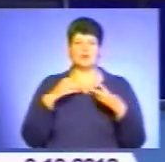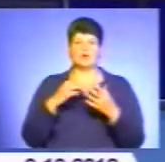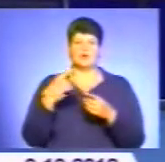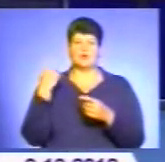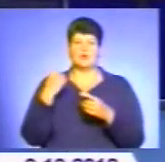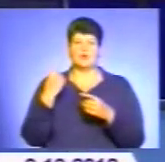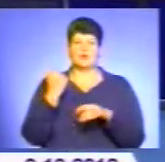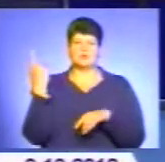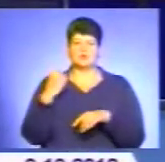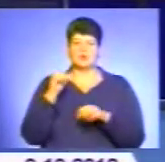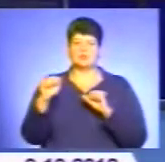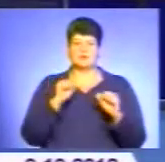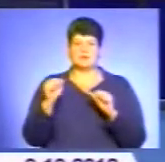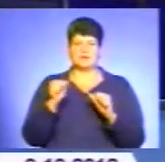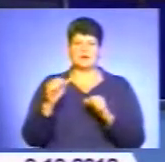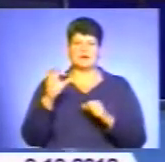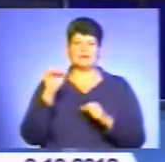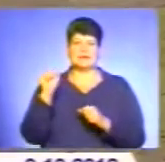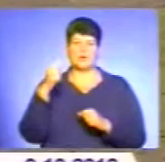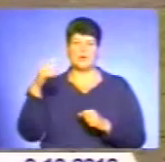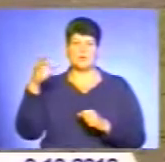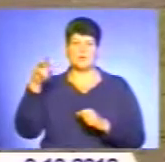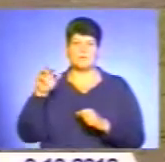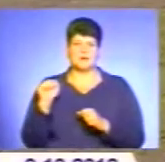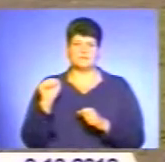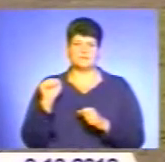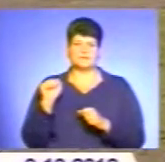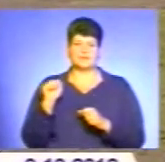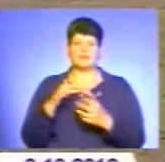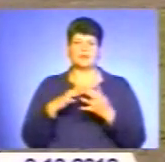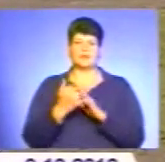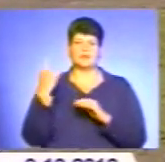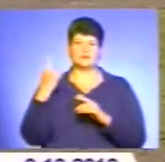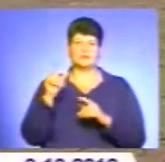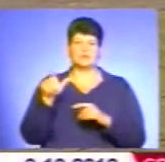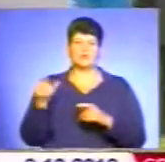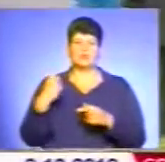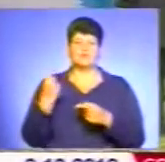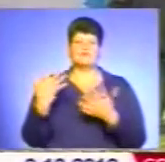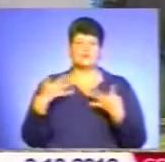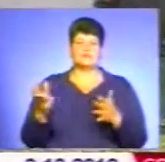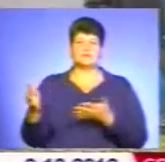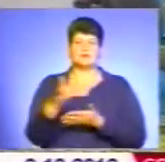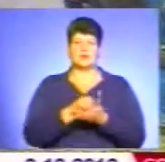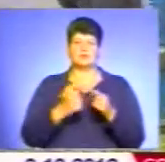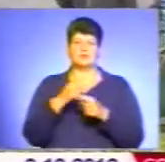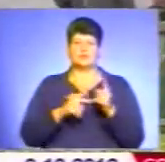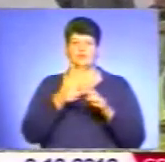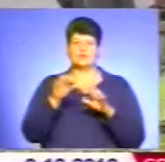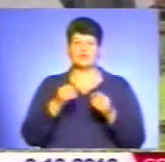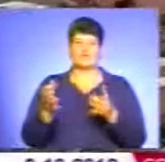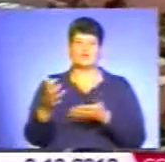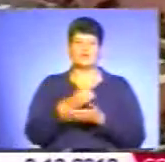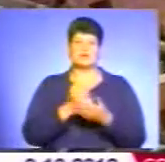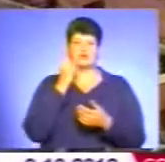розвитку обласної державної адміністрації Андрій Гома. Аграрії області уже зібрали майже половину усього врожаю цукрових